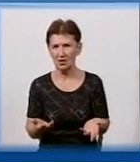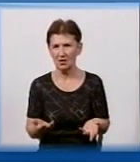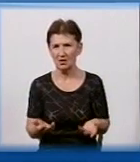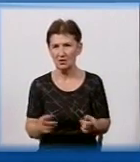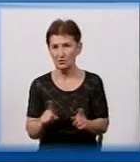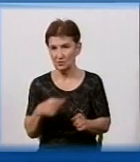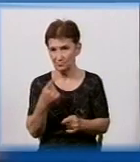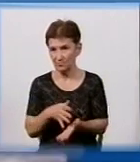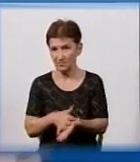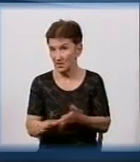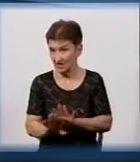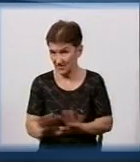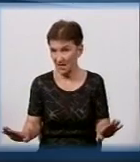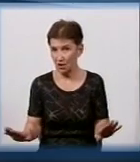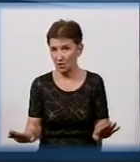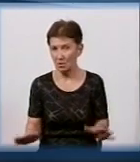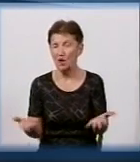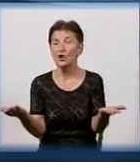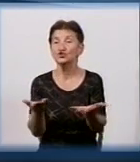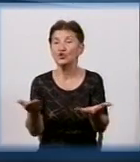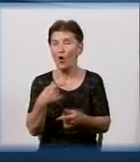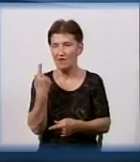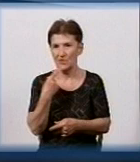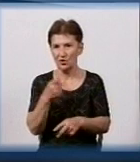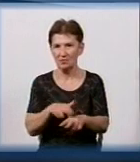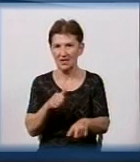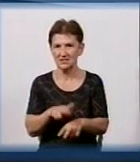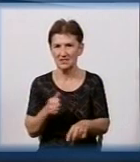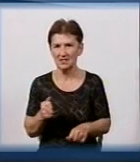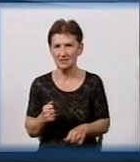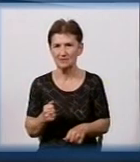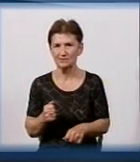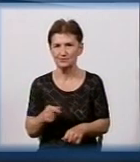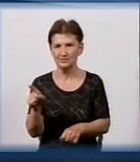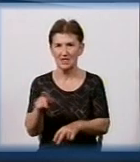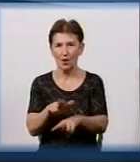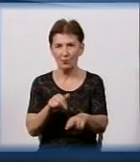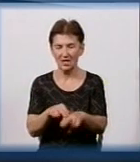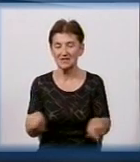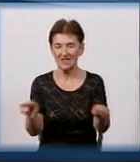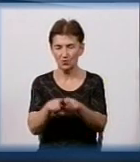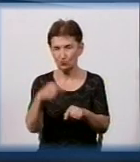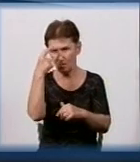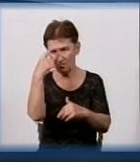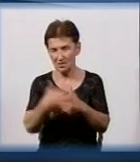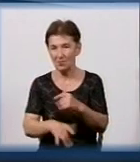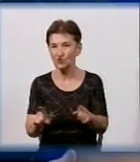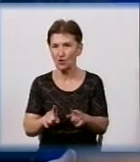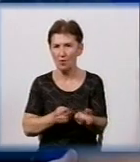називається, і все на цьому. Що говорить поліція? Ну, поліція теж понимає, що побороть це